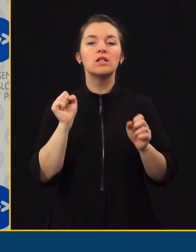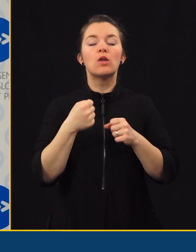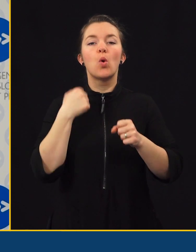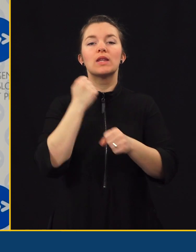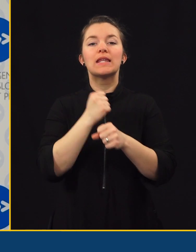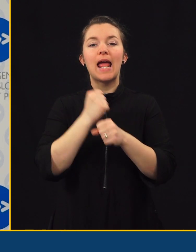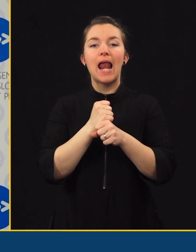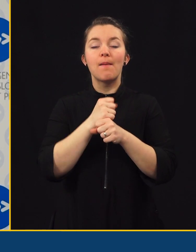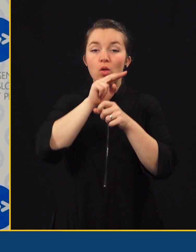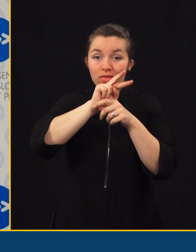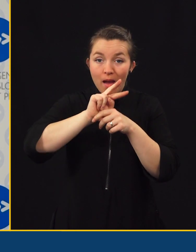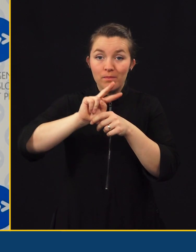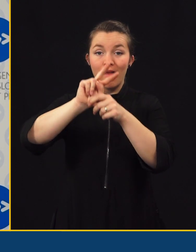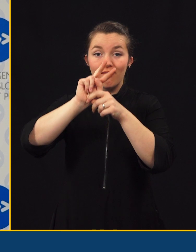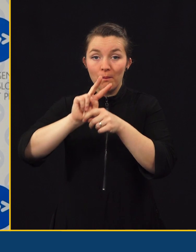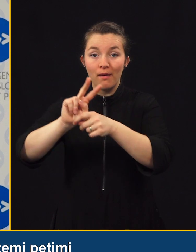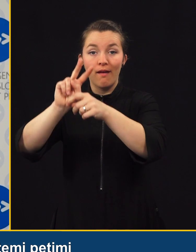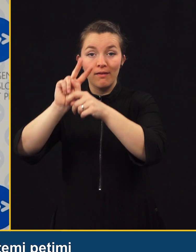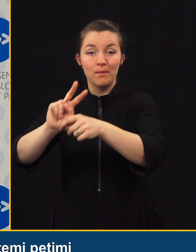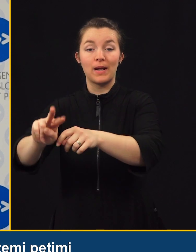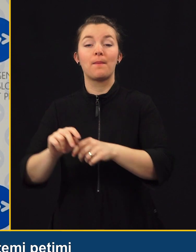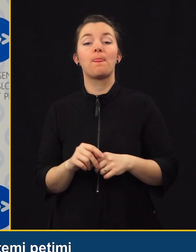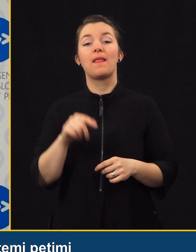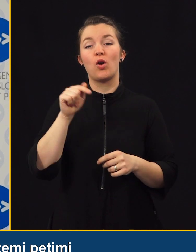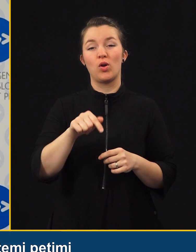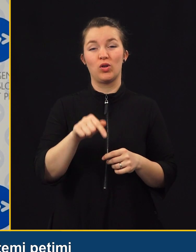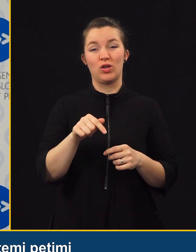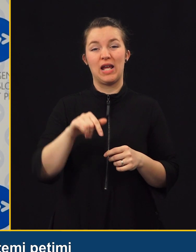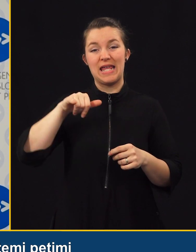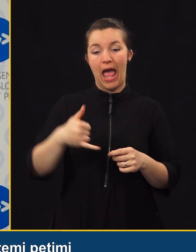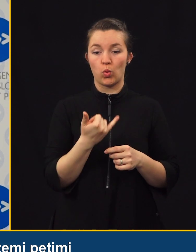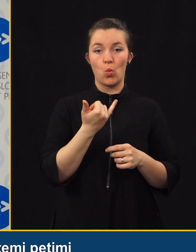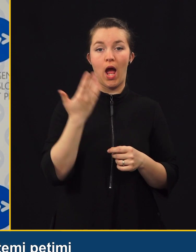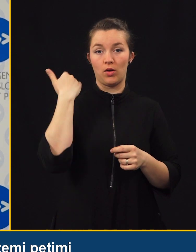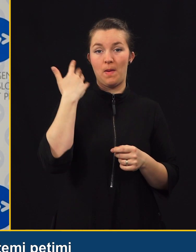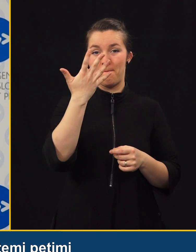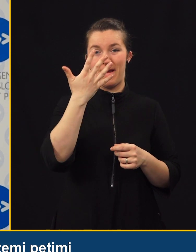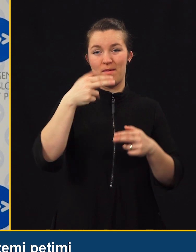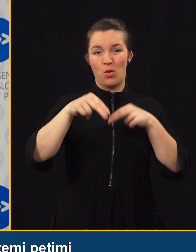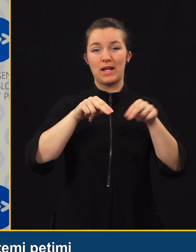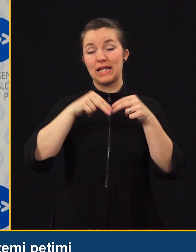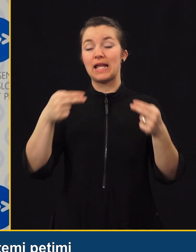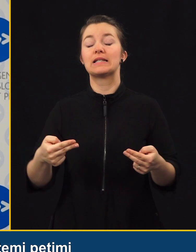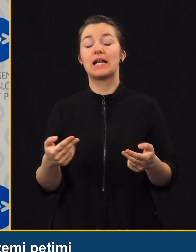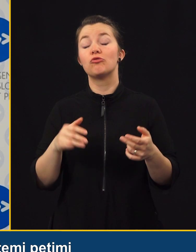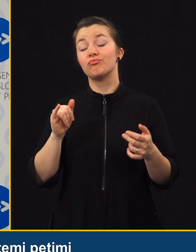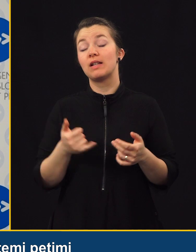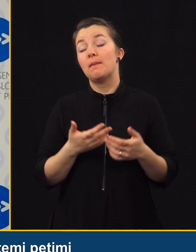delujemo naprej. In ta janar, ko se je začel s temi petimi prometnimi nesrečami,